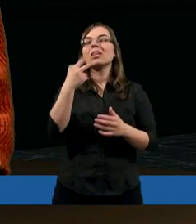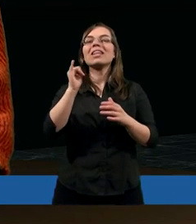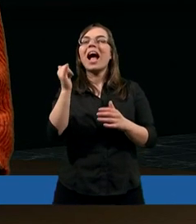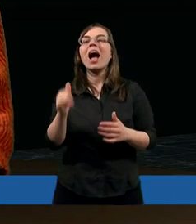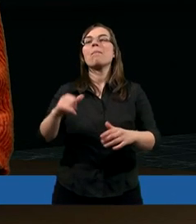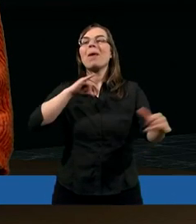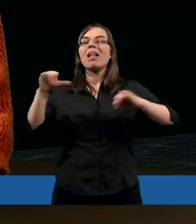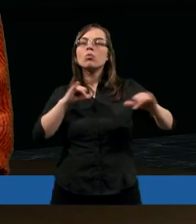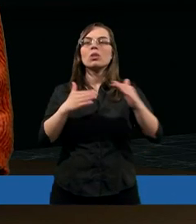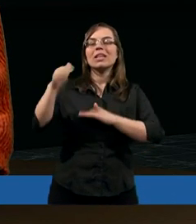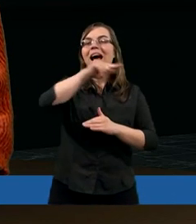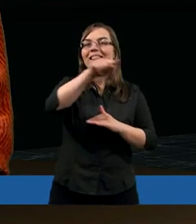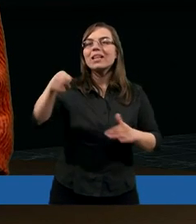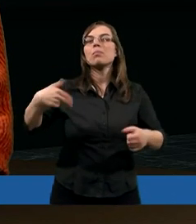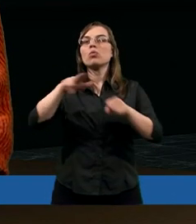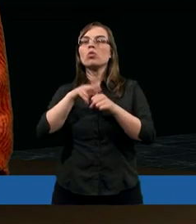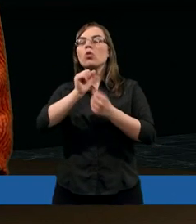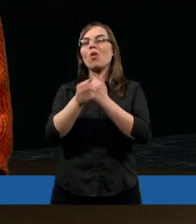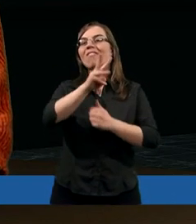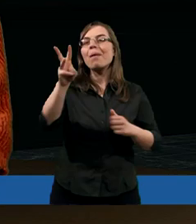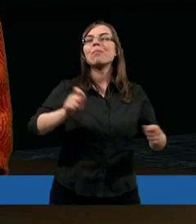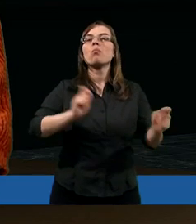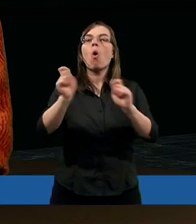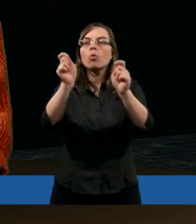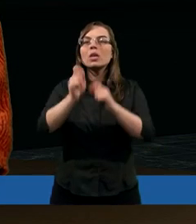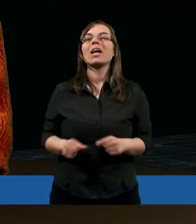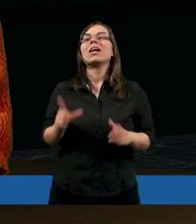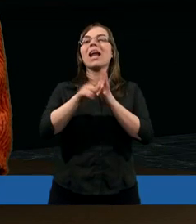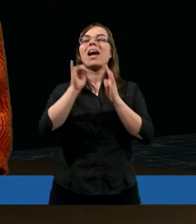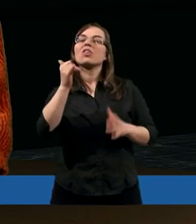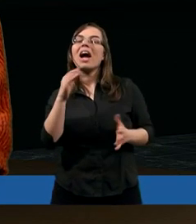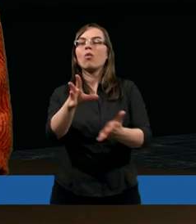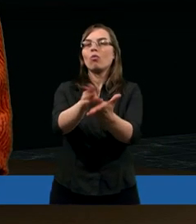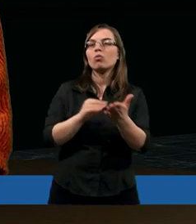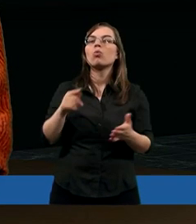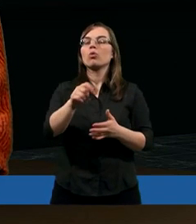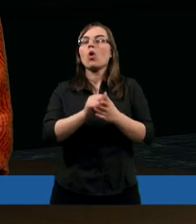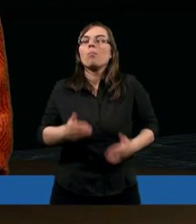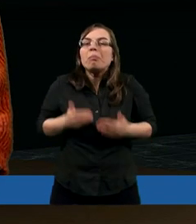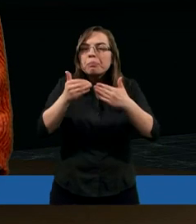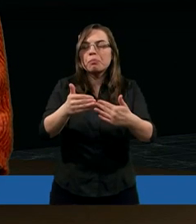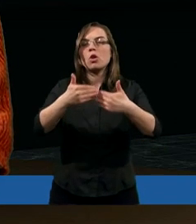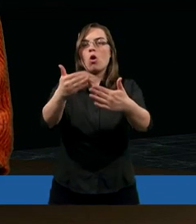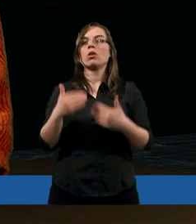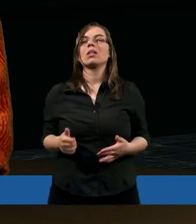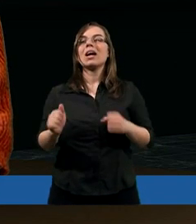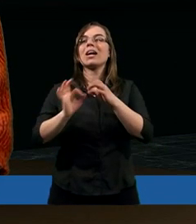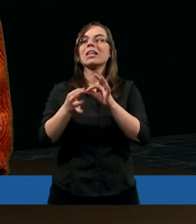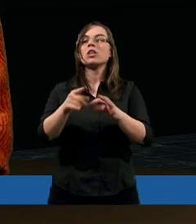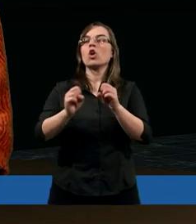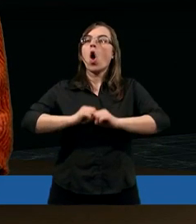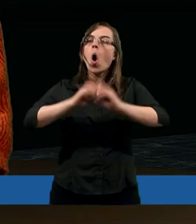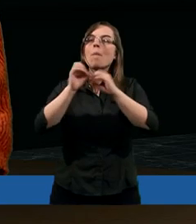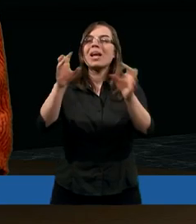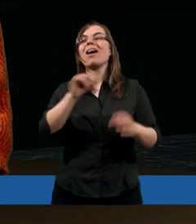jako panujący nad tymi, którzy są wam poruczeni, lecz jako wzór dla trzody. A gdy się